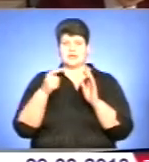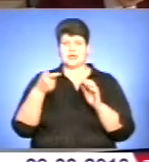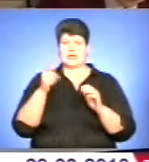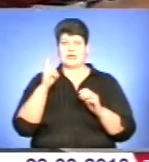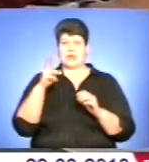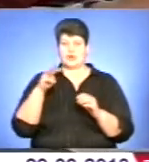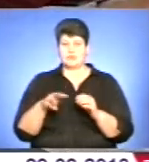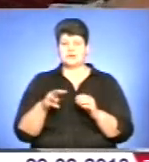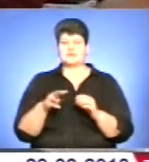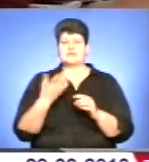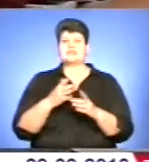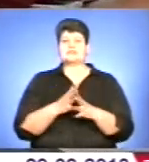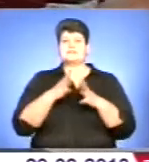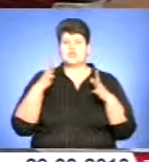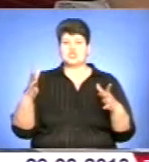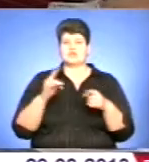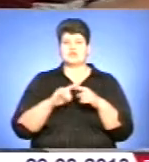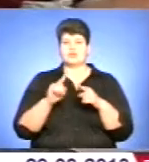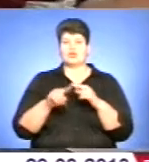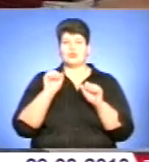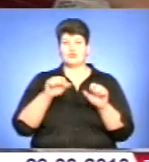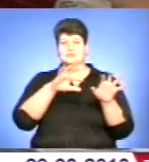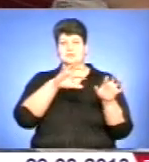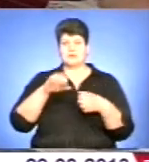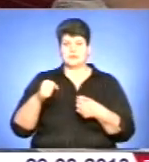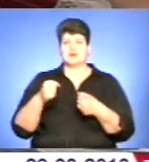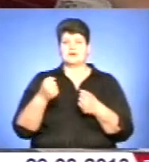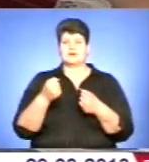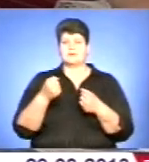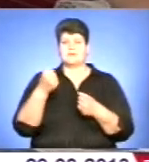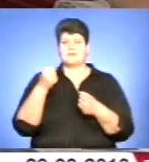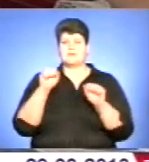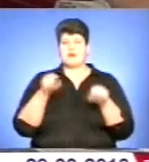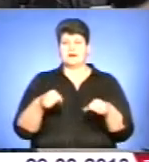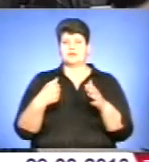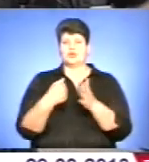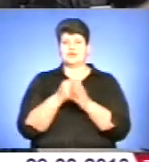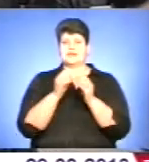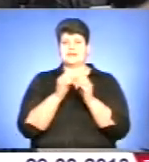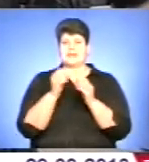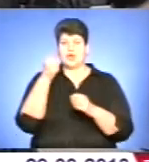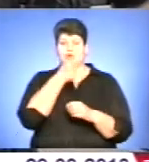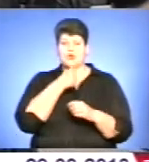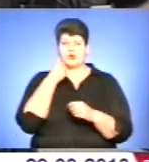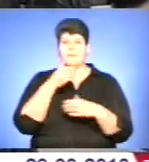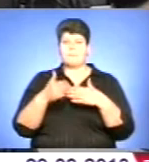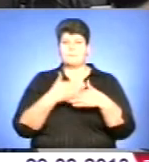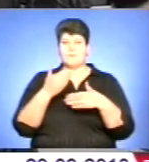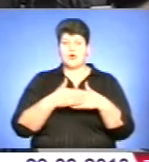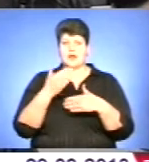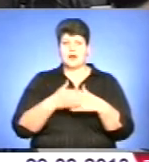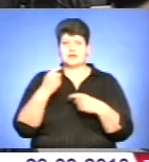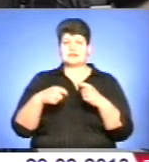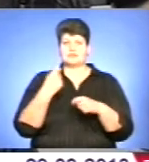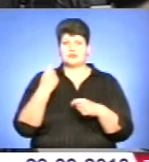перевищення швидкості водія можуть позбавити права керування транспортним засобом терміном до 10 років. Покарання за порушення правил дорожнього